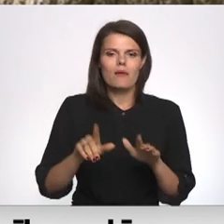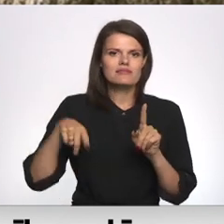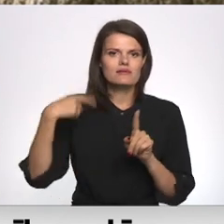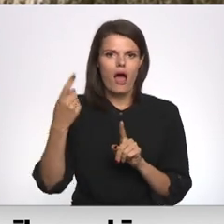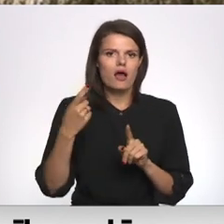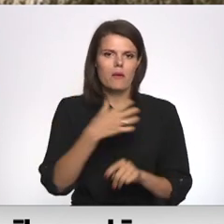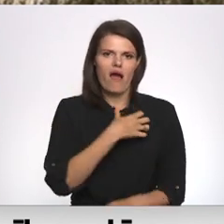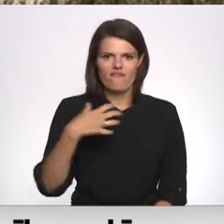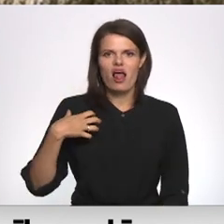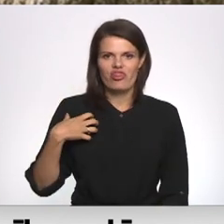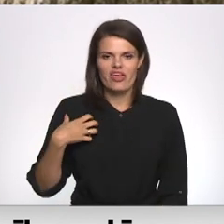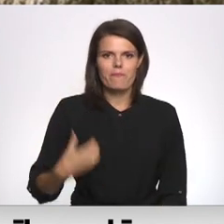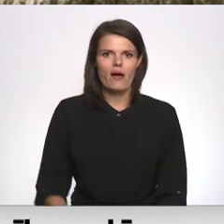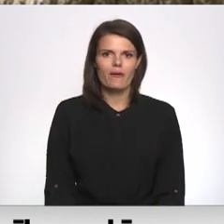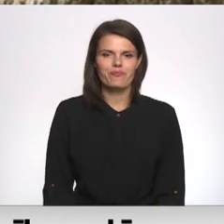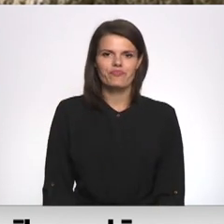nākamā valdība.